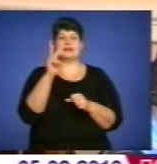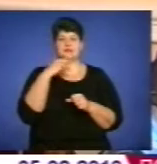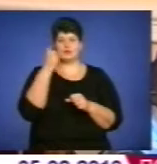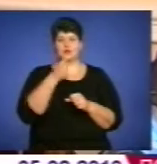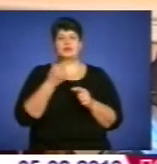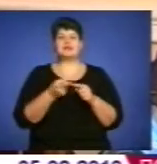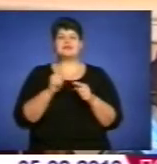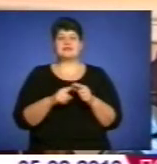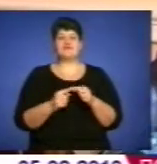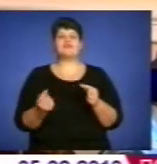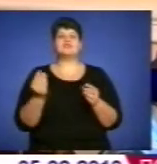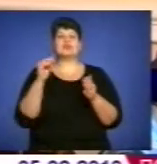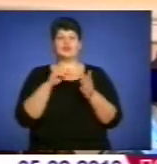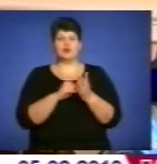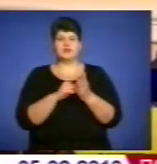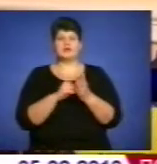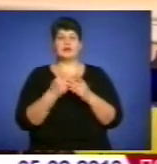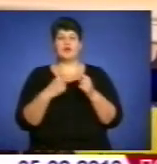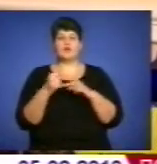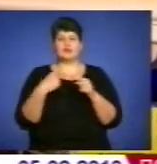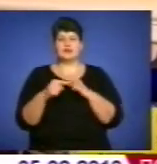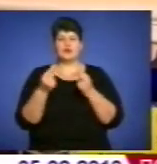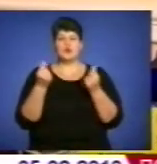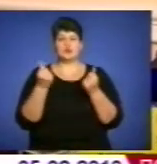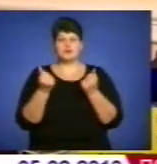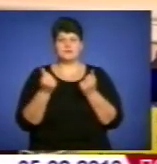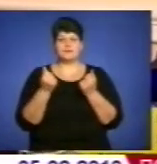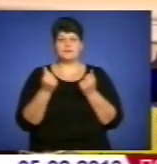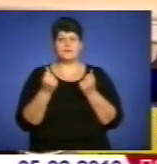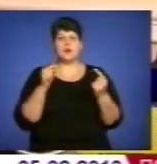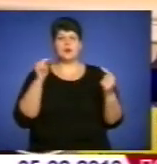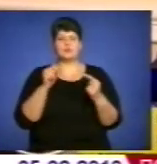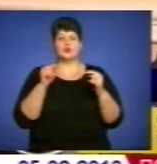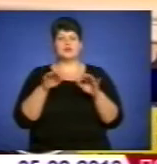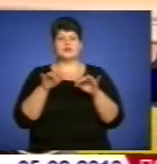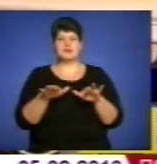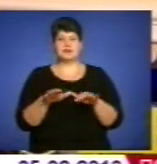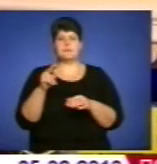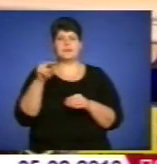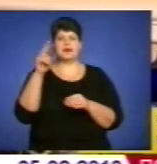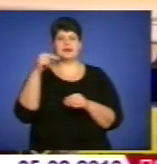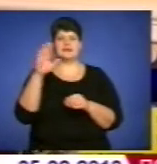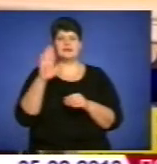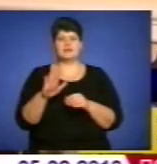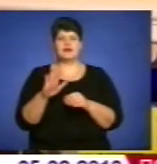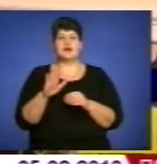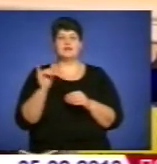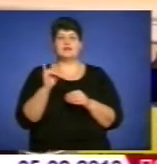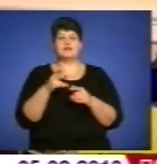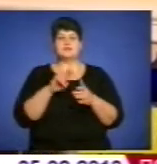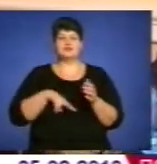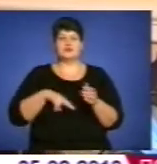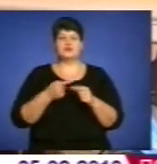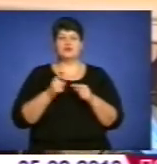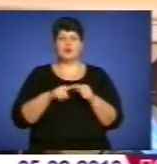злочинних груп, діяльність яких направлена на конвертацію грошових коштів, протидії незаконної шкодування ПДВ, оперативної супровожні процесії адміністрування цього